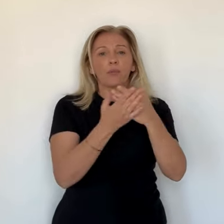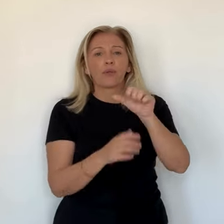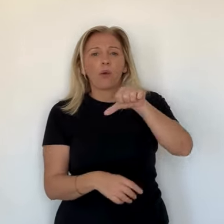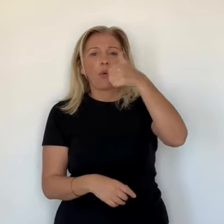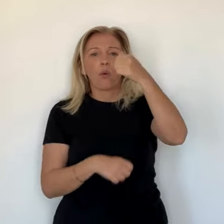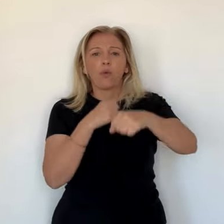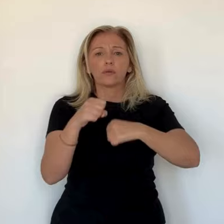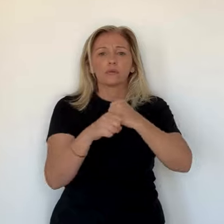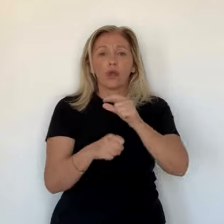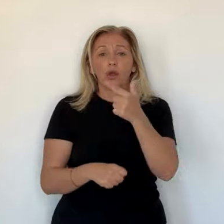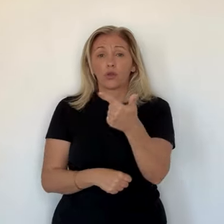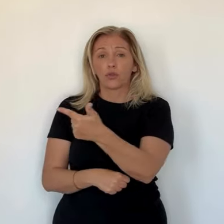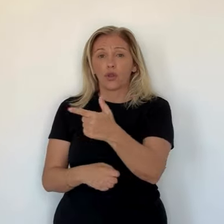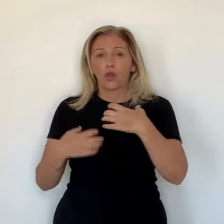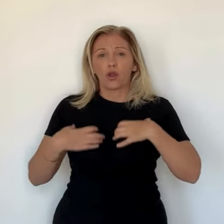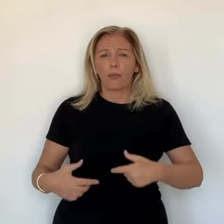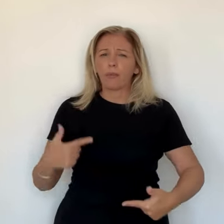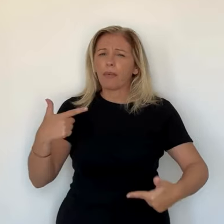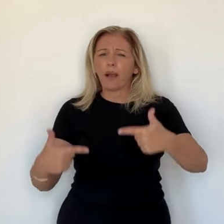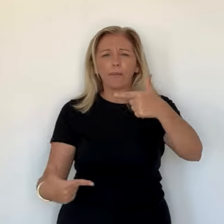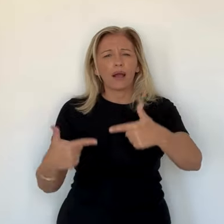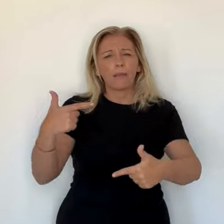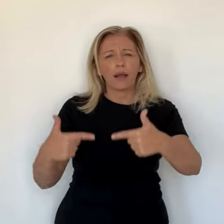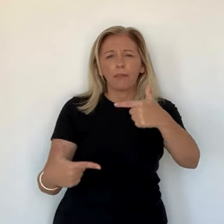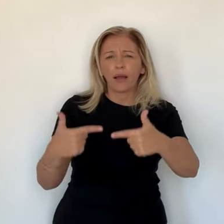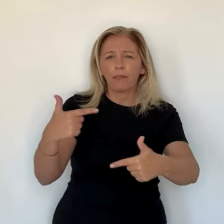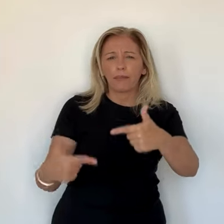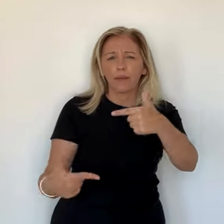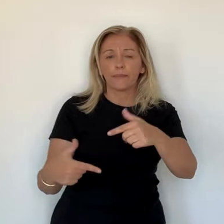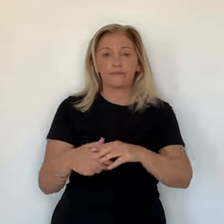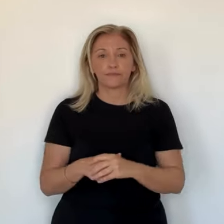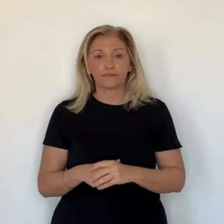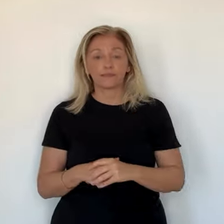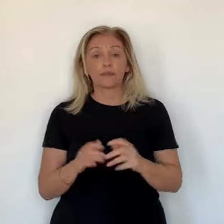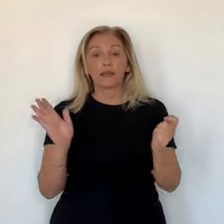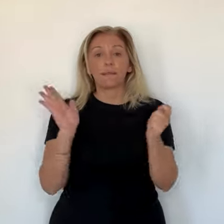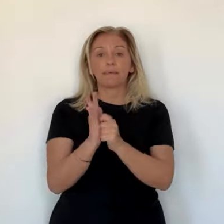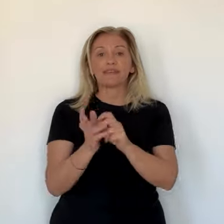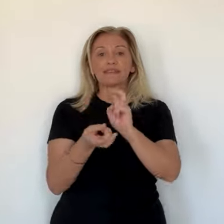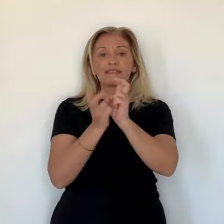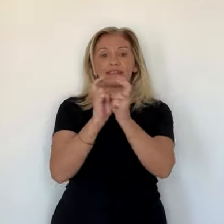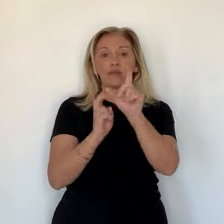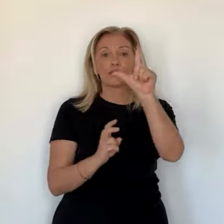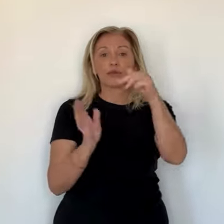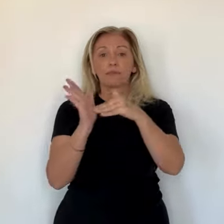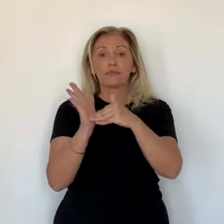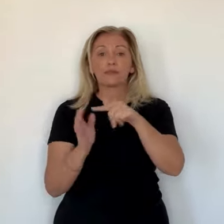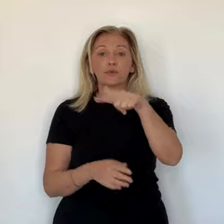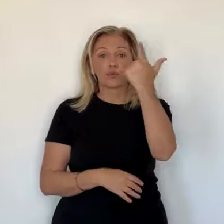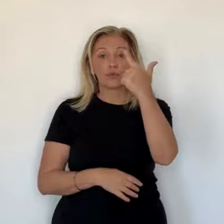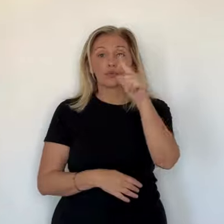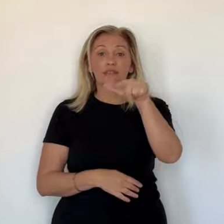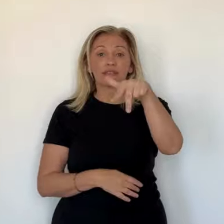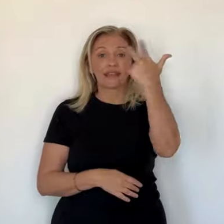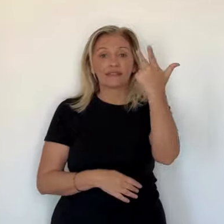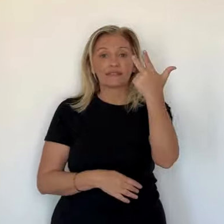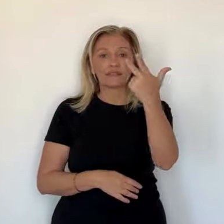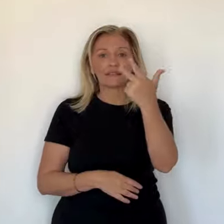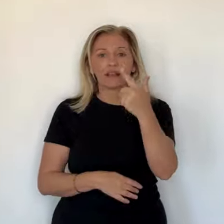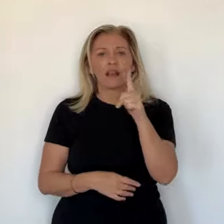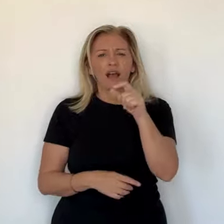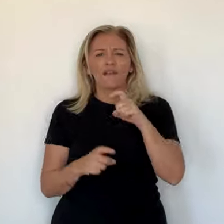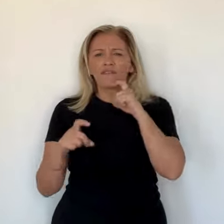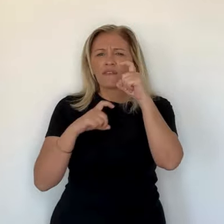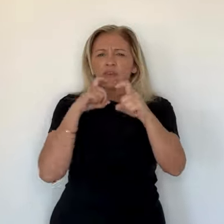fait dix jours plus tard avec cet arrêté. Depuis 11 ans, les matchs entre les deux formations se jouent sans les soutiens de l'équipe qui se déplace. La